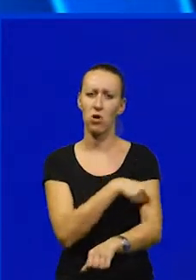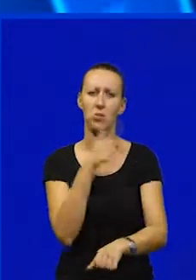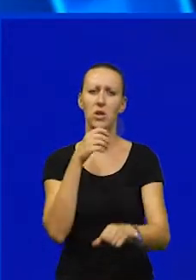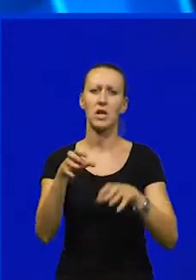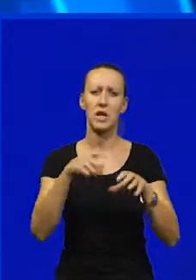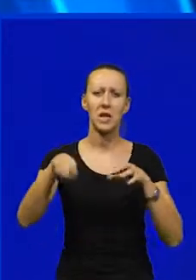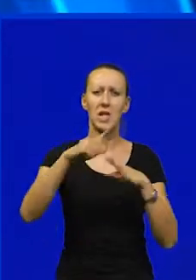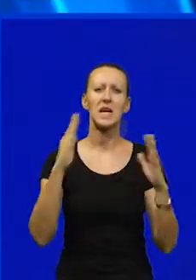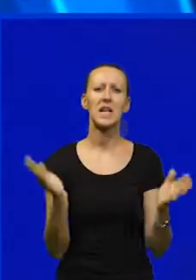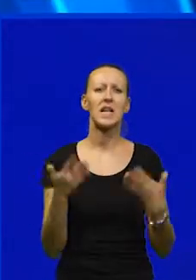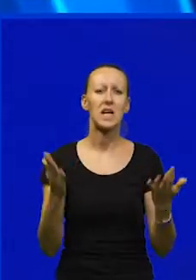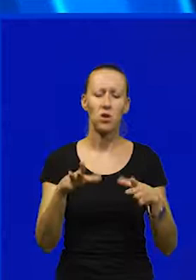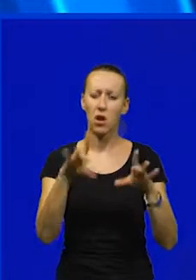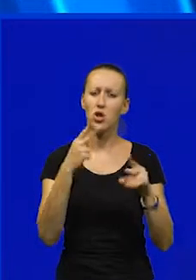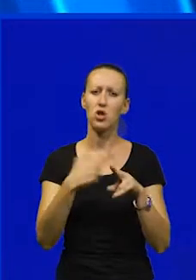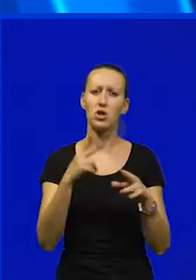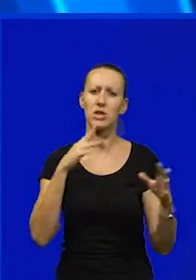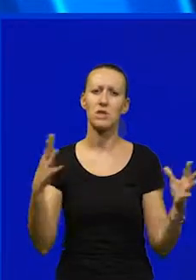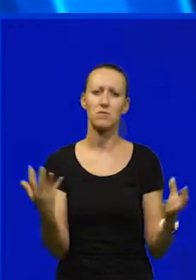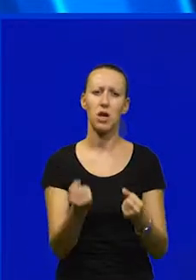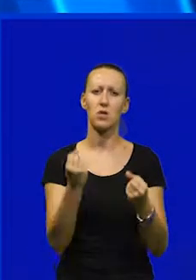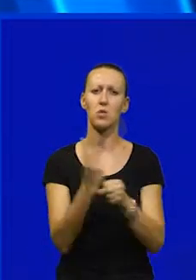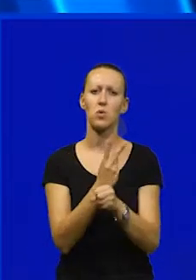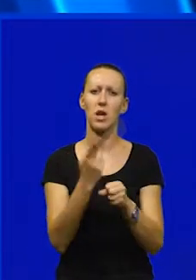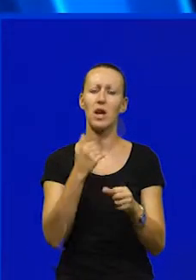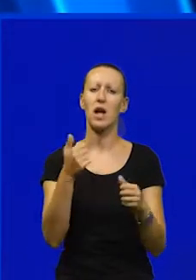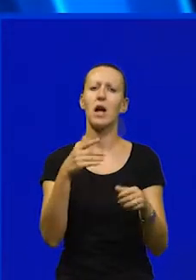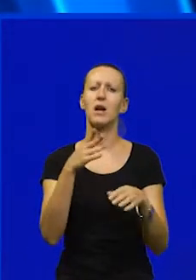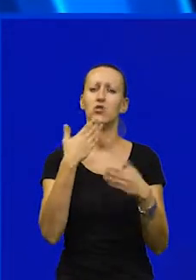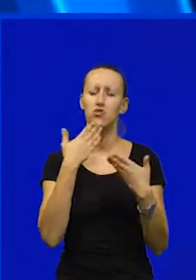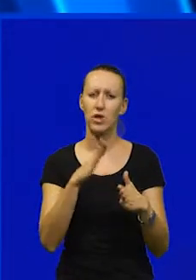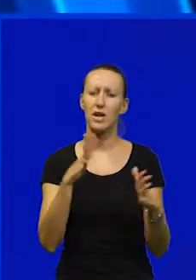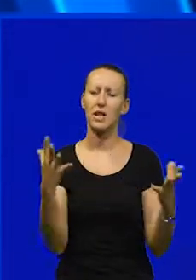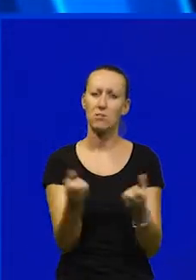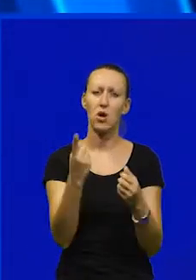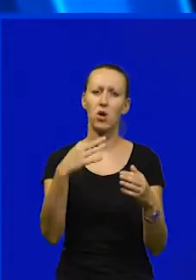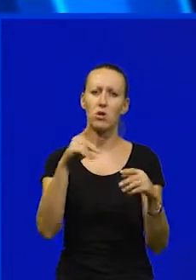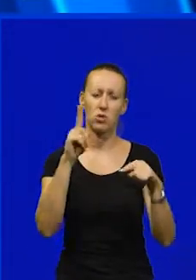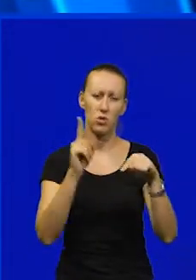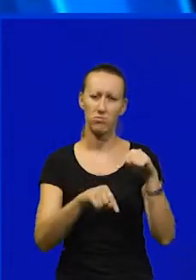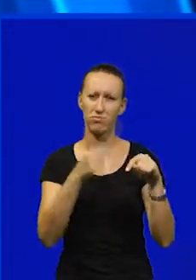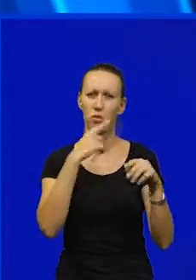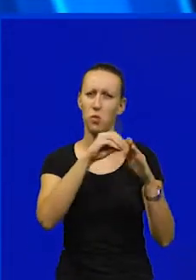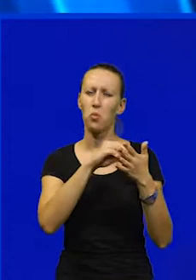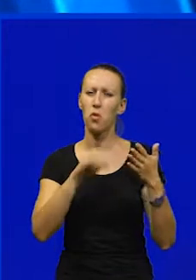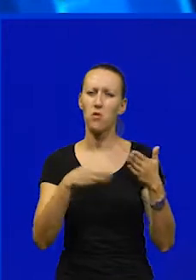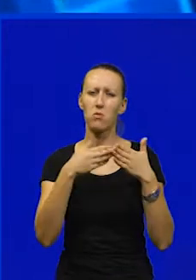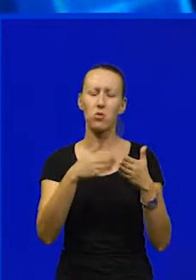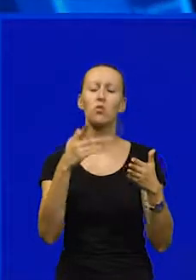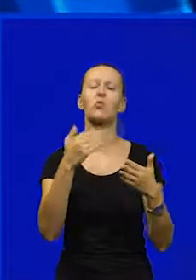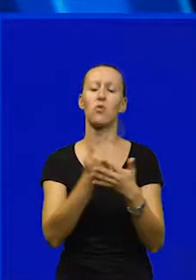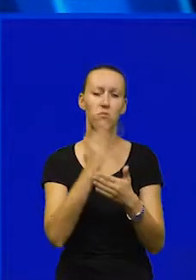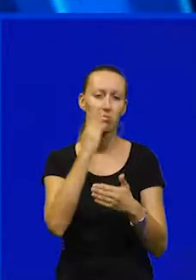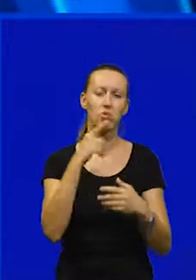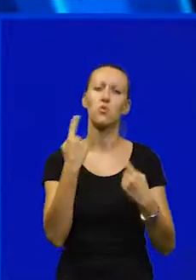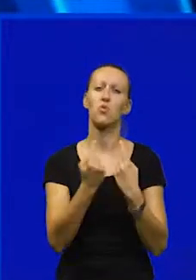radnicima hitno nađe rješenje za spas Uljenika, da se sanira šteta uslijed odkazivanja ugovorenih brodova, da se stvore uvjeti